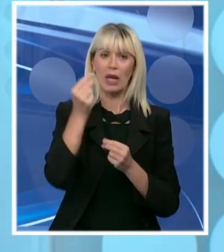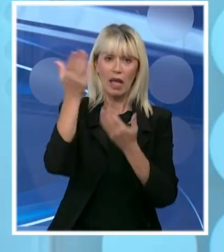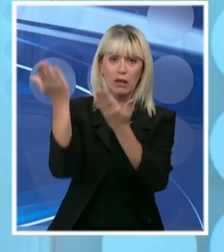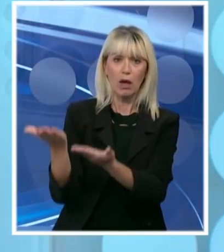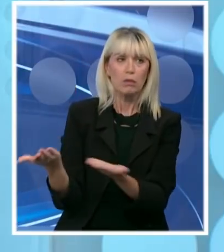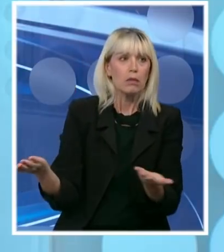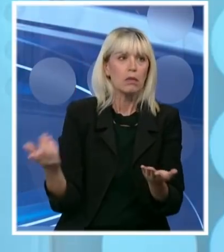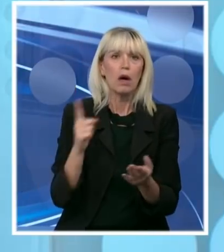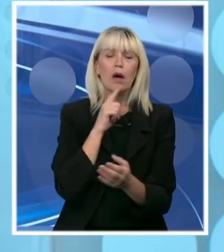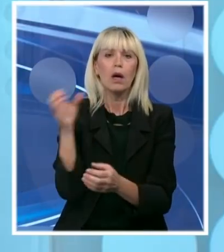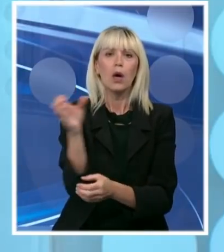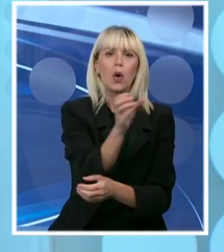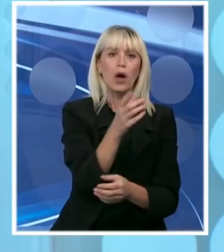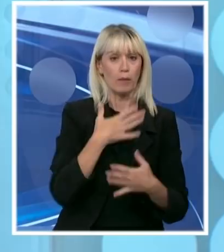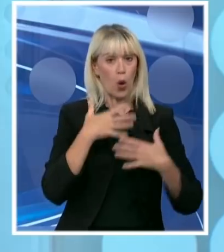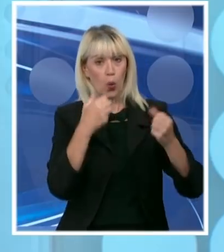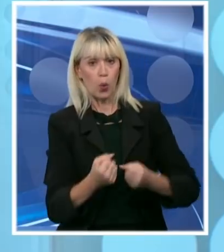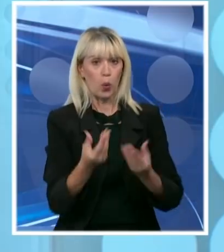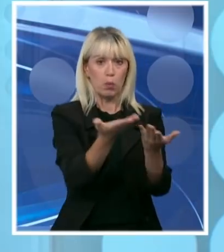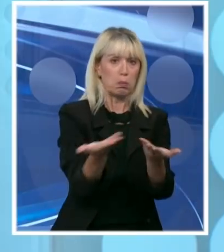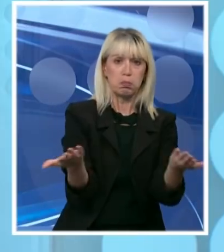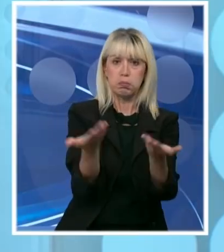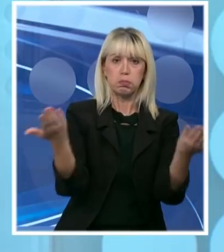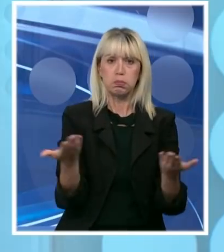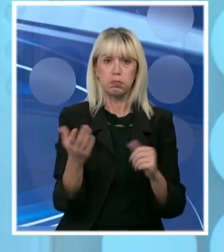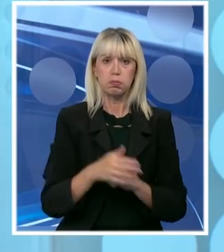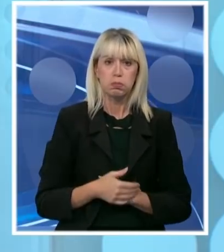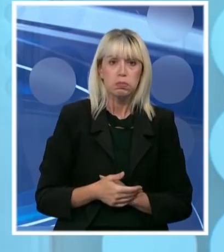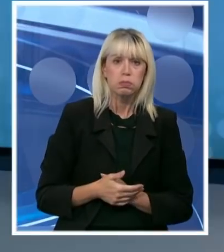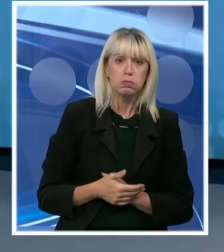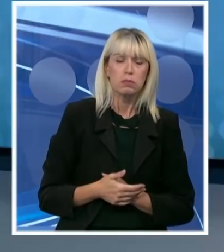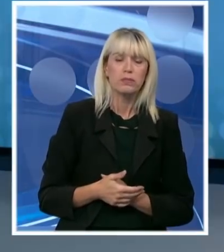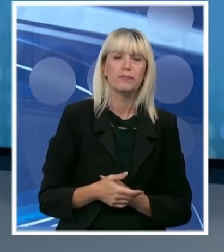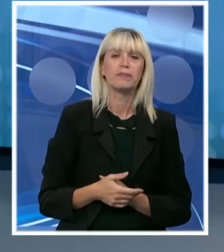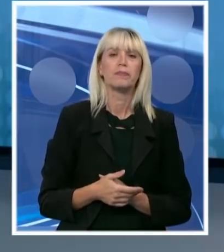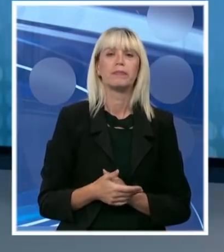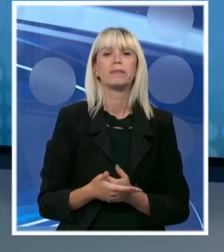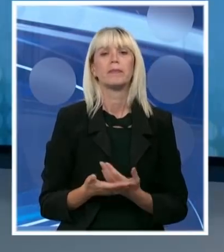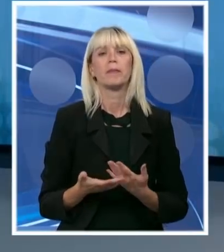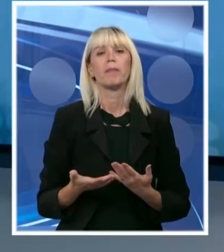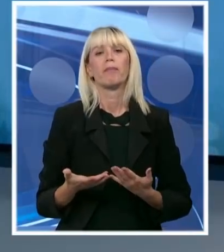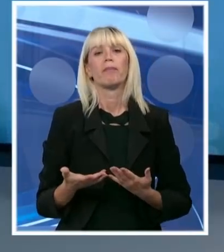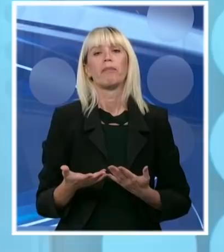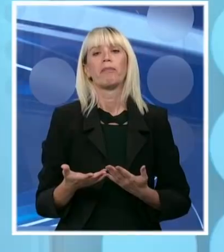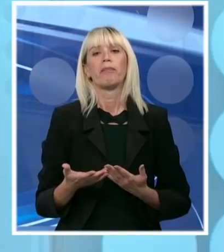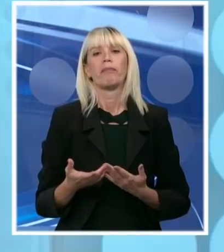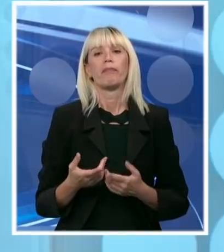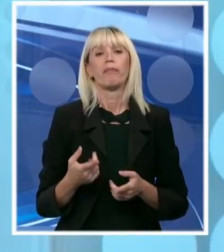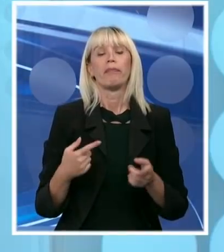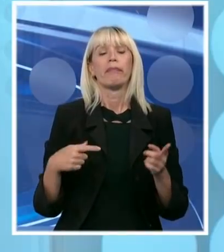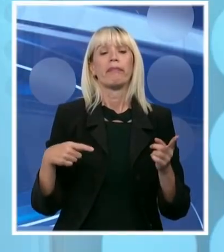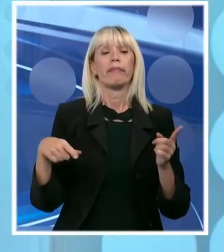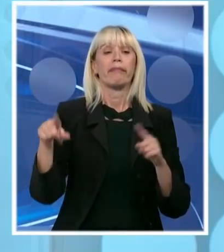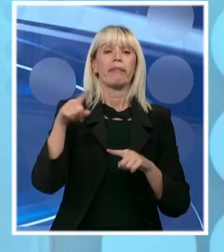A koga da postojimo? Kumove. Za linoleom u liftu. Do svih tih. Dakle, mi se ponekad